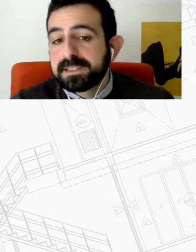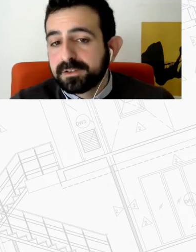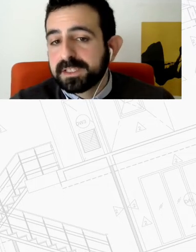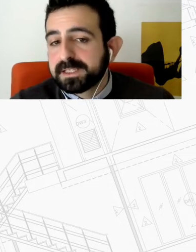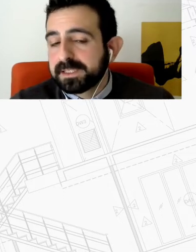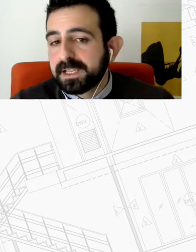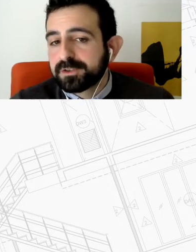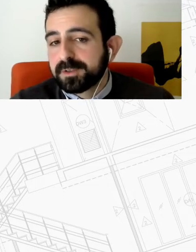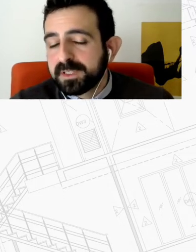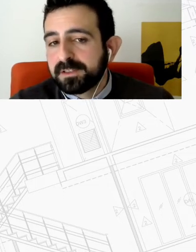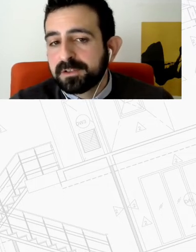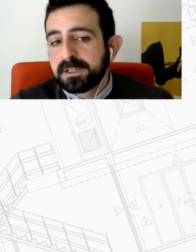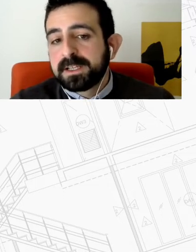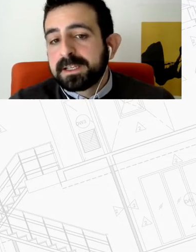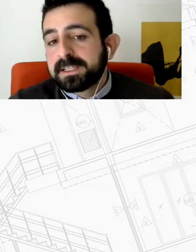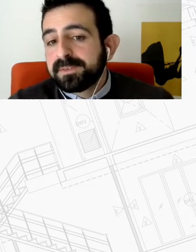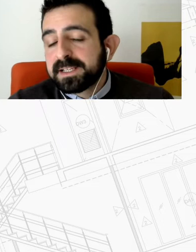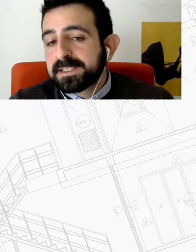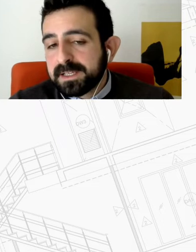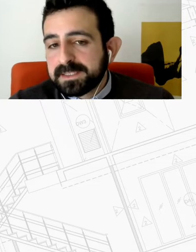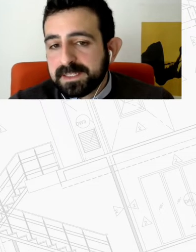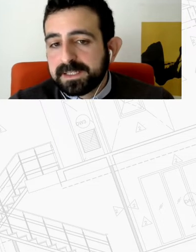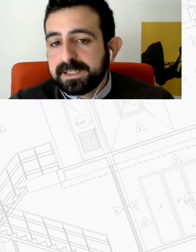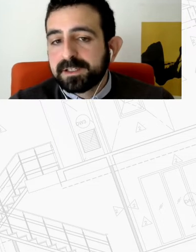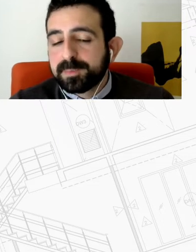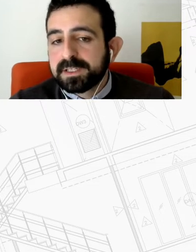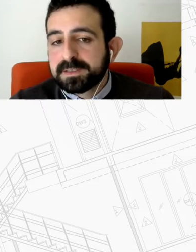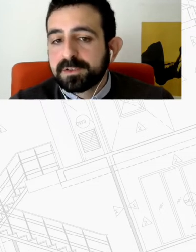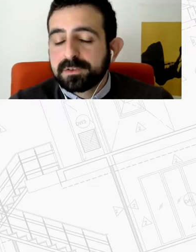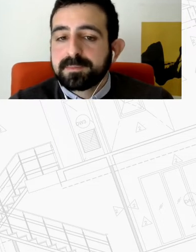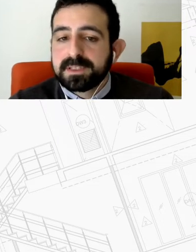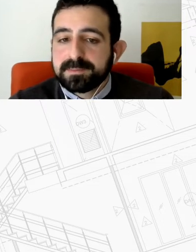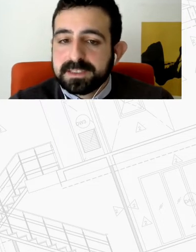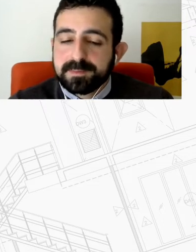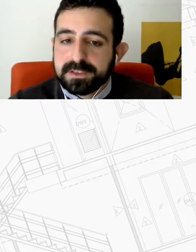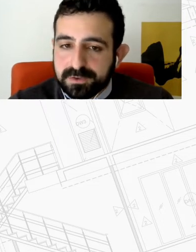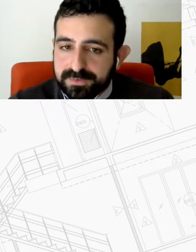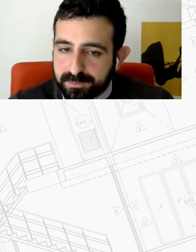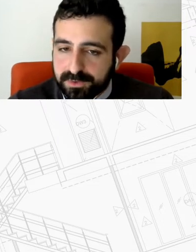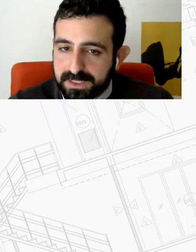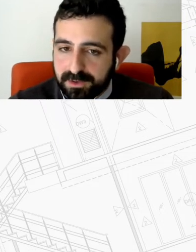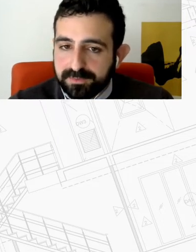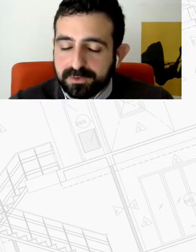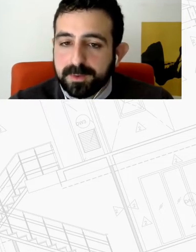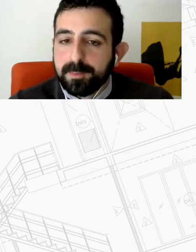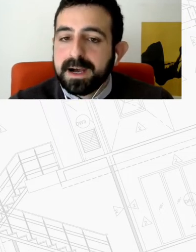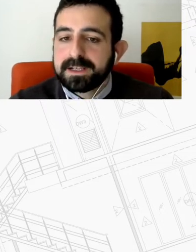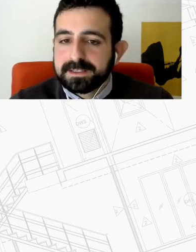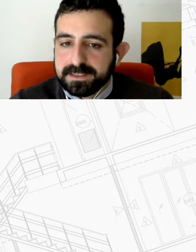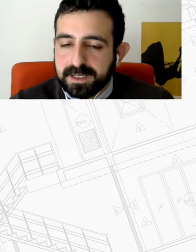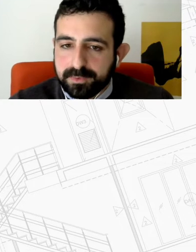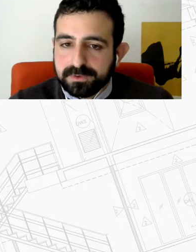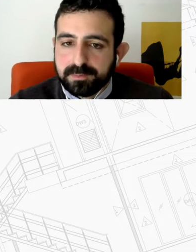με την κοινωνική κατοικία να είναι στο επίκεντρο η κυβέρνηση Θάτσερ στην Αγγλία η οποία σηματοδότησε μια σημαντική μεταστροφή στο μοντέλο αυτό και